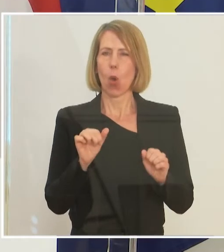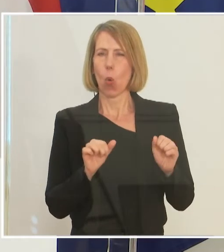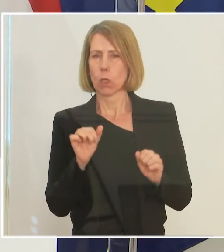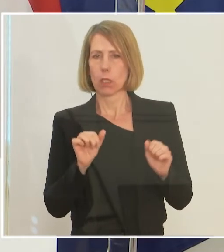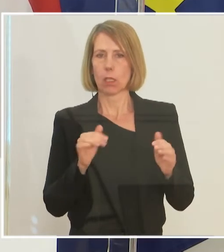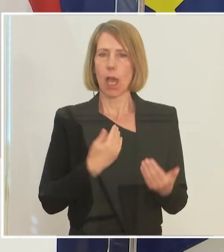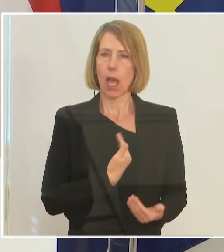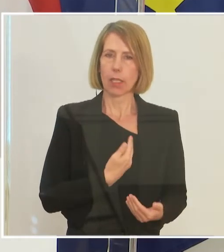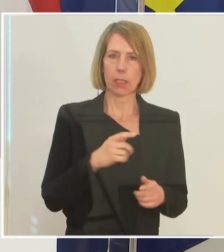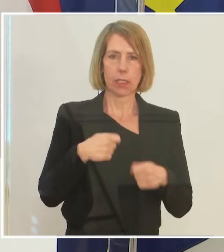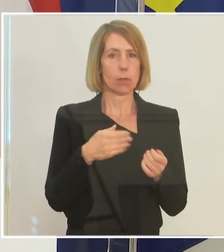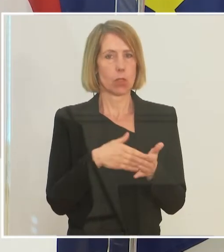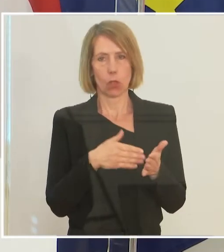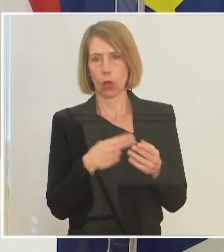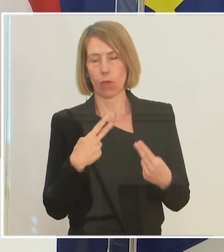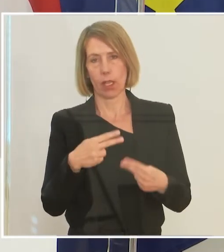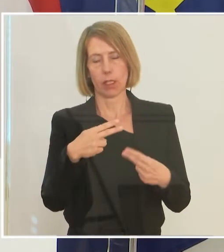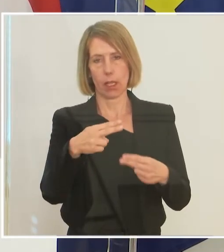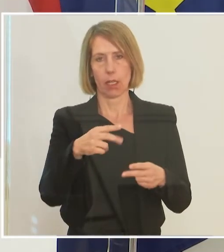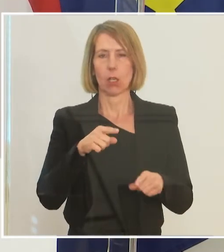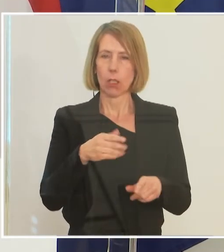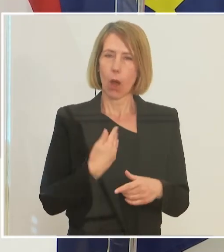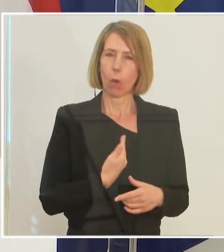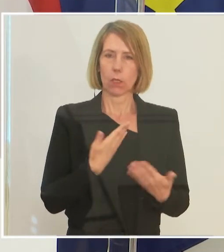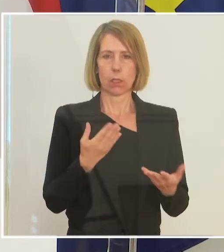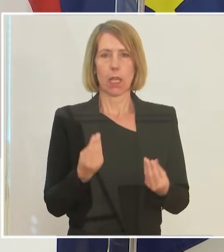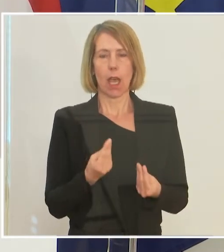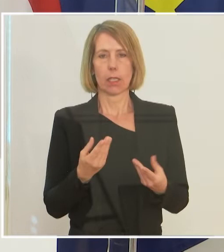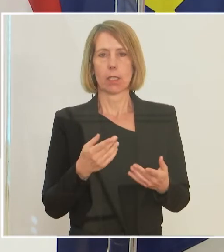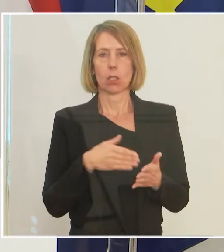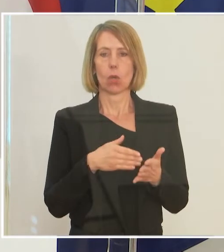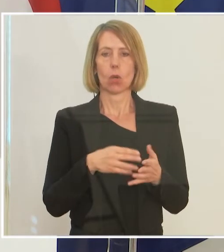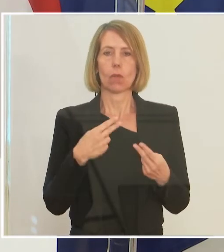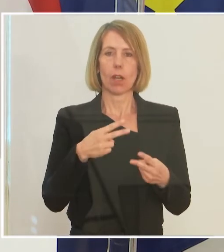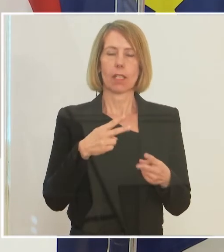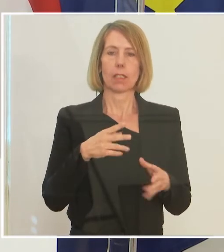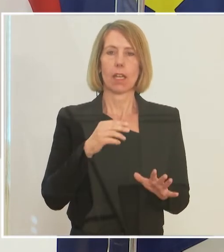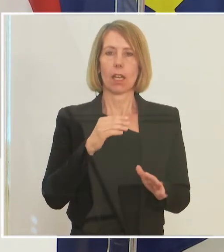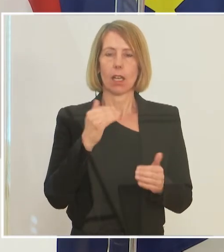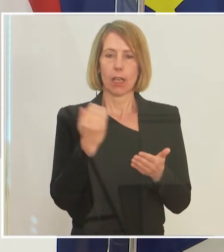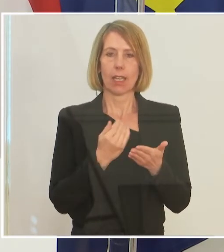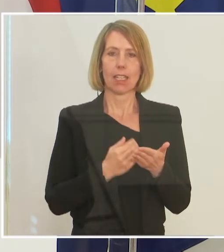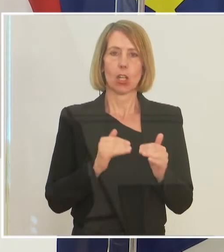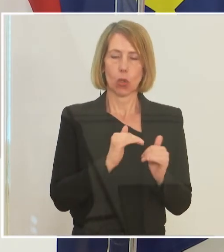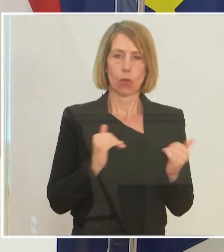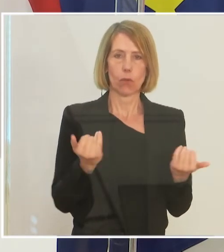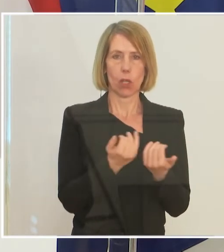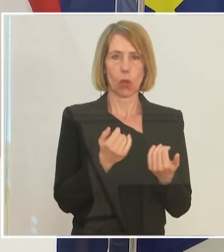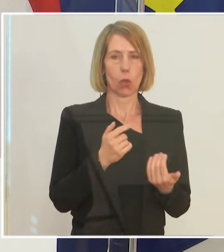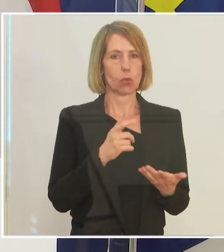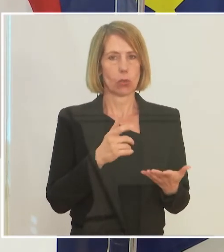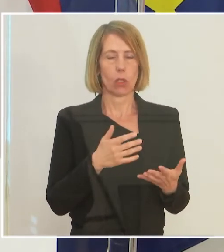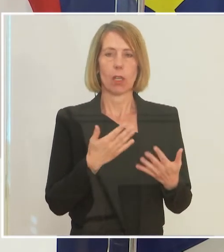diese Unsicherheit ist ja auch die Voraussetzung oder der Grund dafür, dass es eine Kurzarbeitsregelung braucht, die über die normale